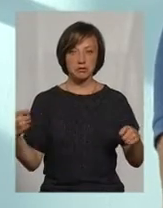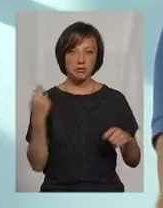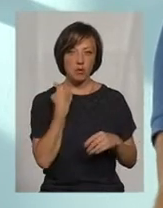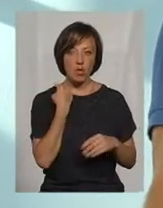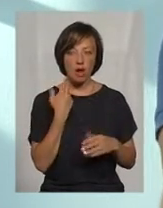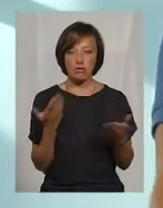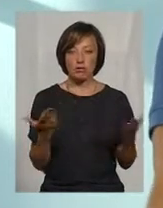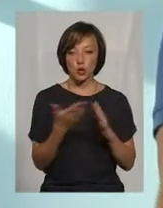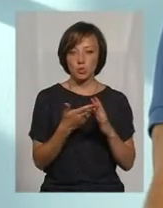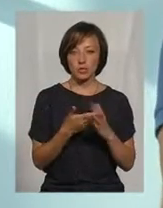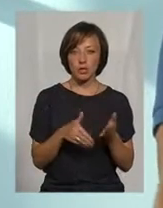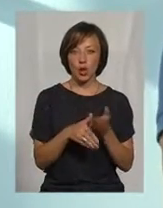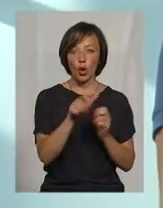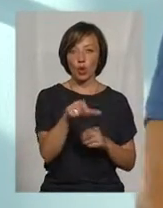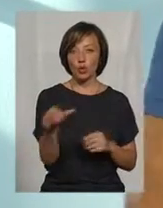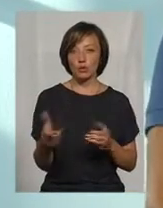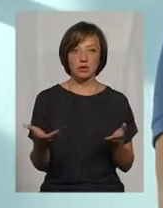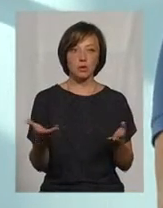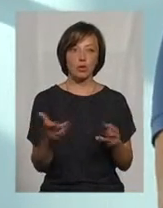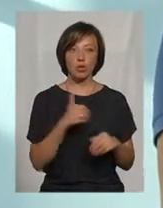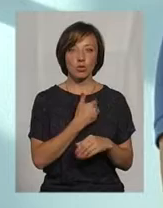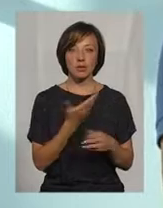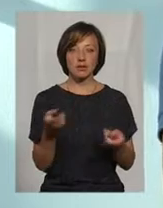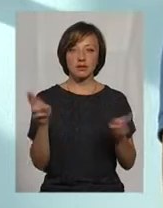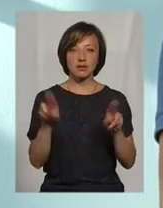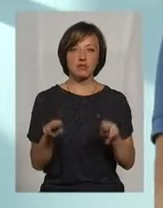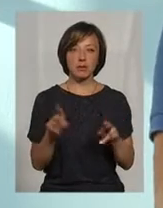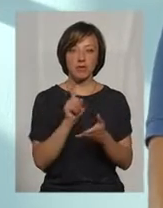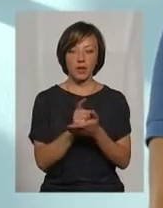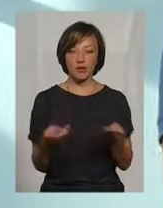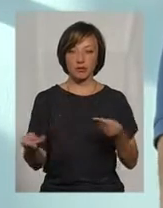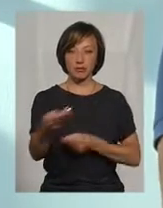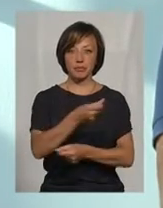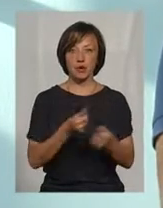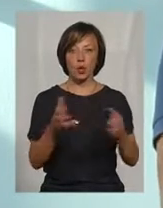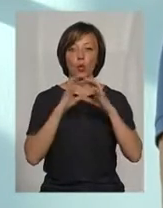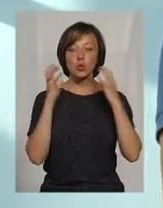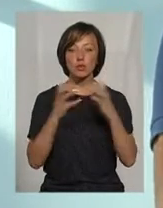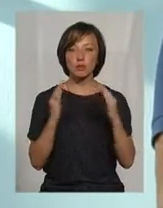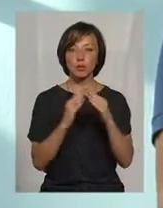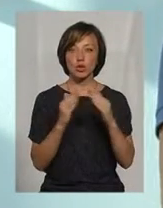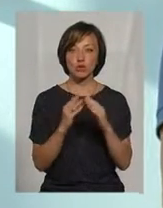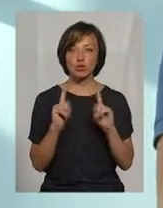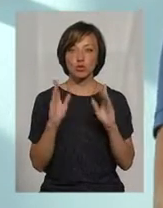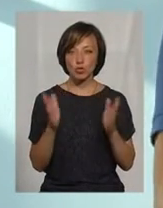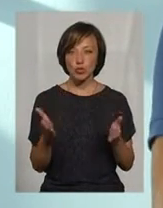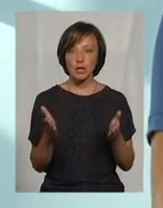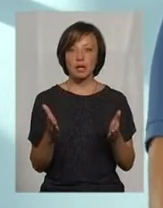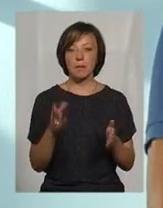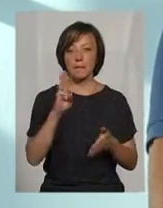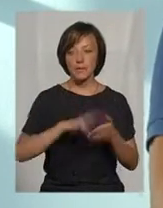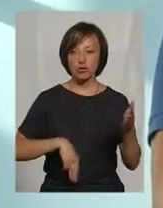субсидіантів і люди як хочуть. Тобто всі останні не скидувати гроші і отримувати будинок, тому що будуть піня,